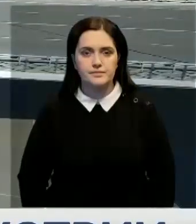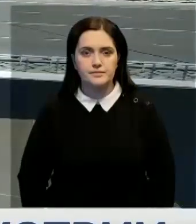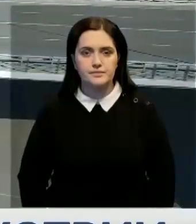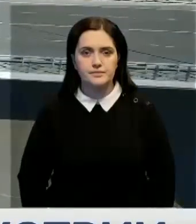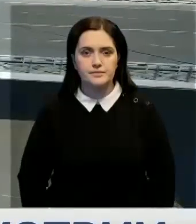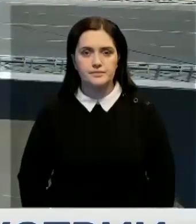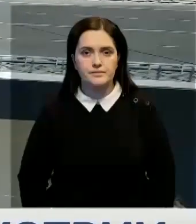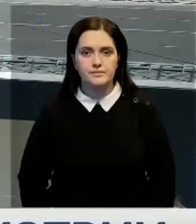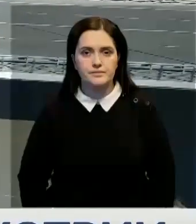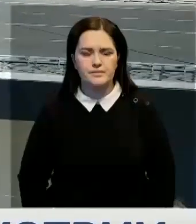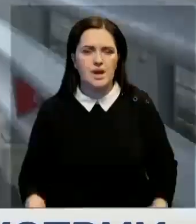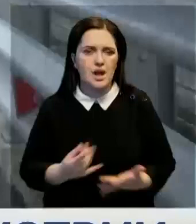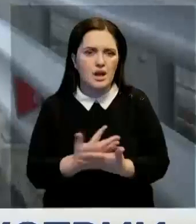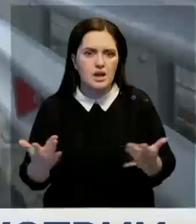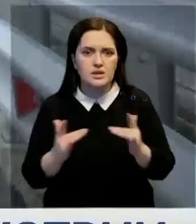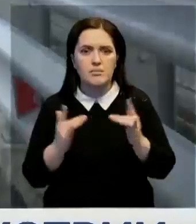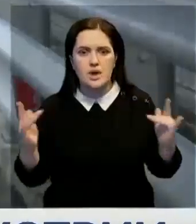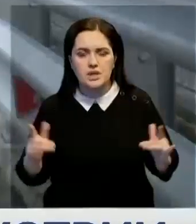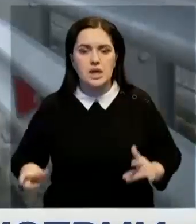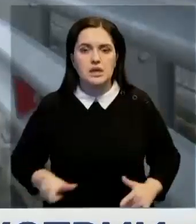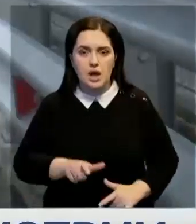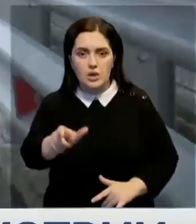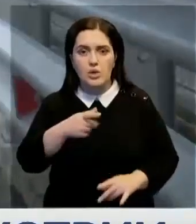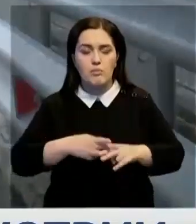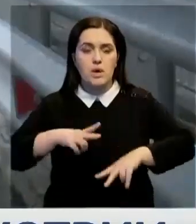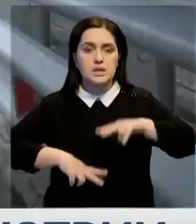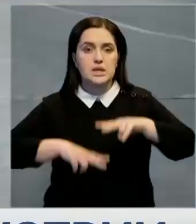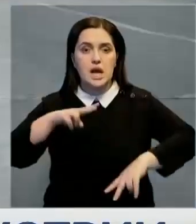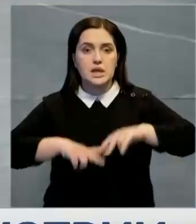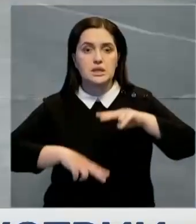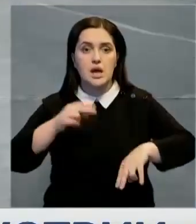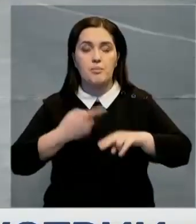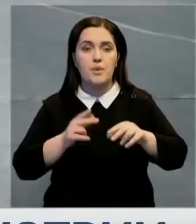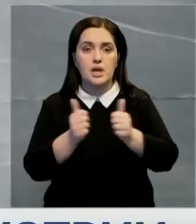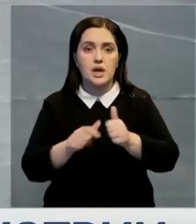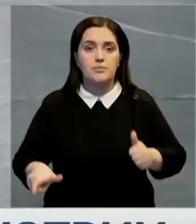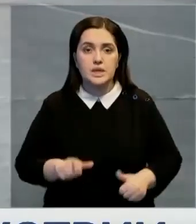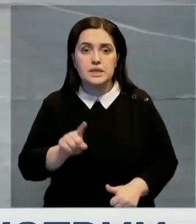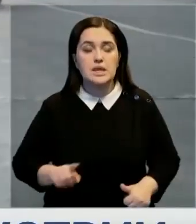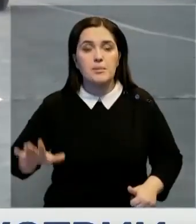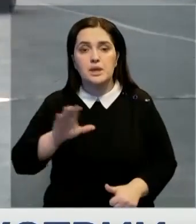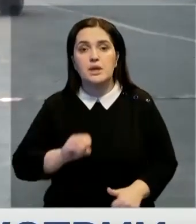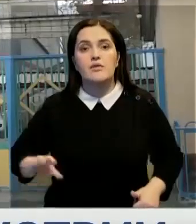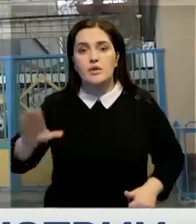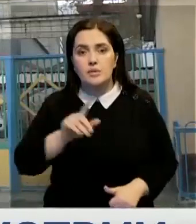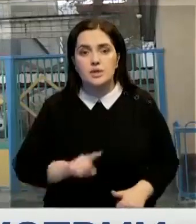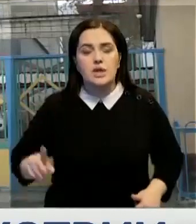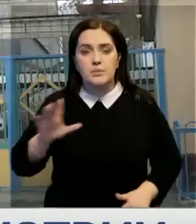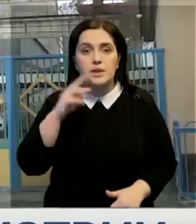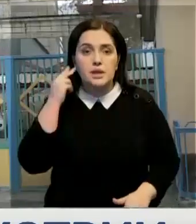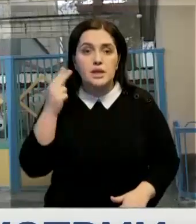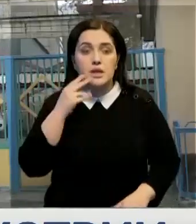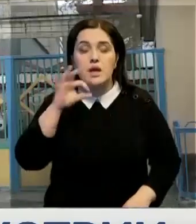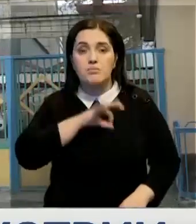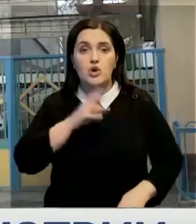Переходы, путепроводы, мосты и дорожные развязки. В строительстве этих сооружений вдоль автобана «Западная Европа-Западный Китай» использованы